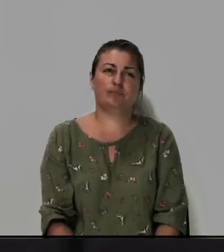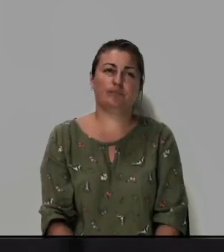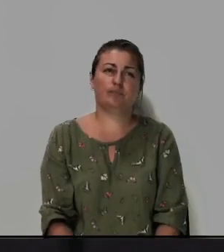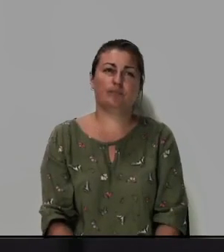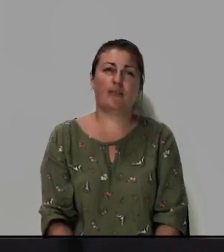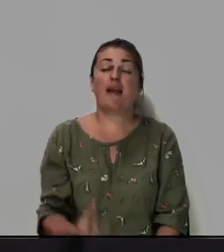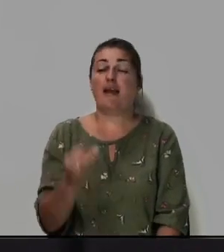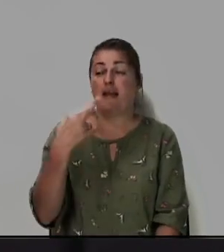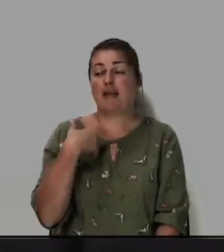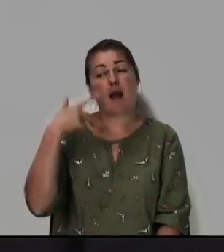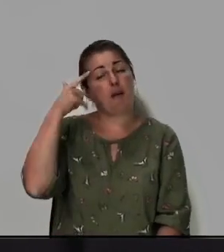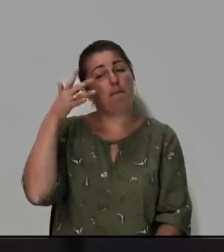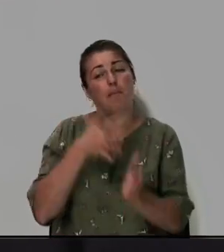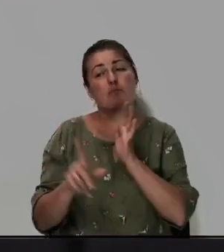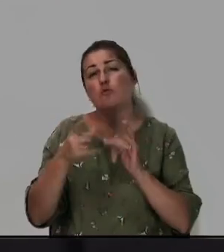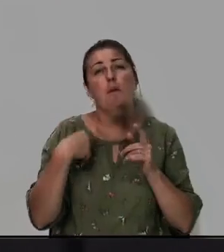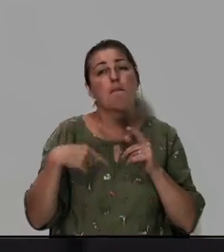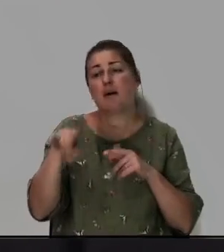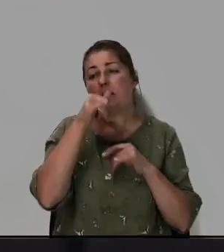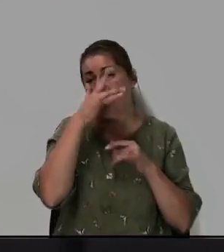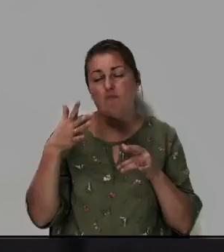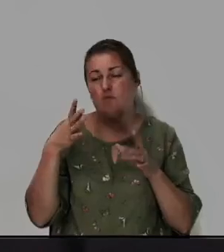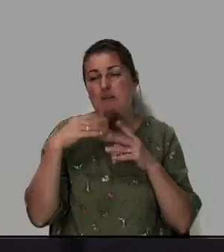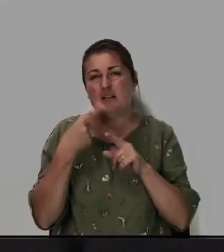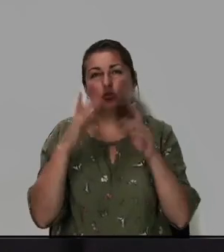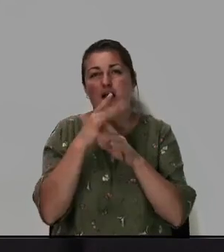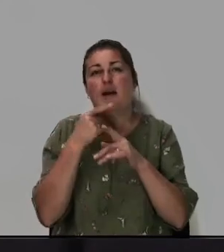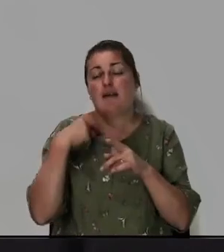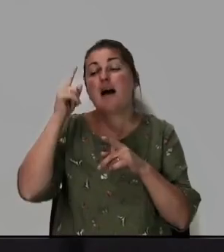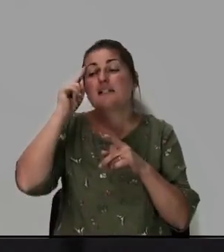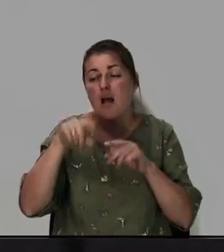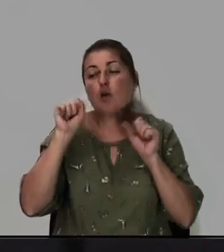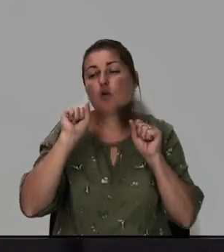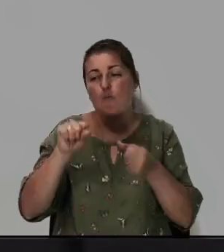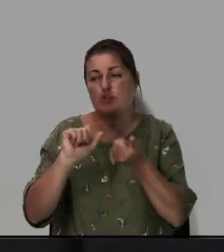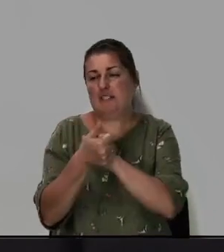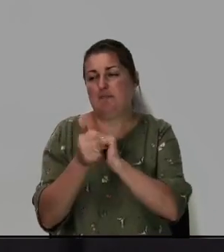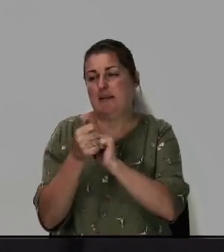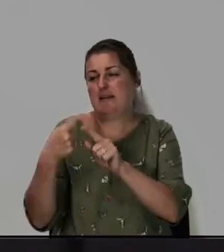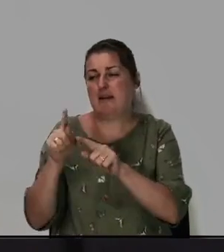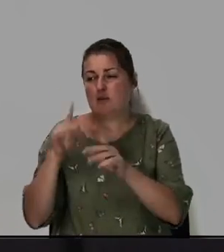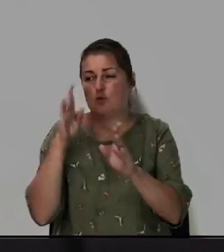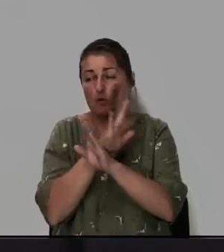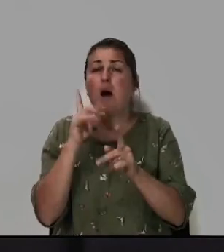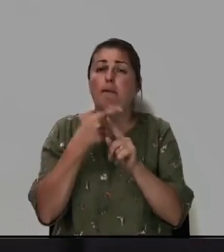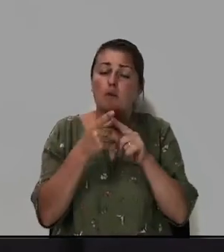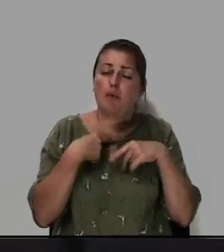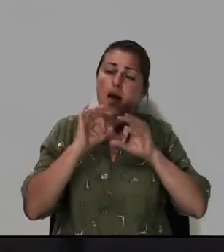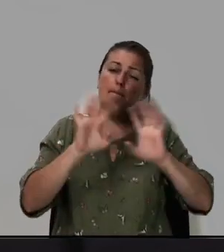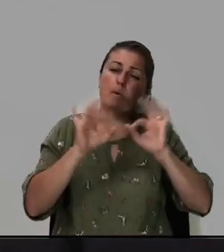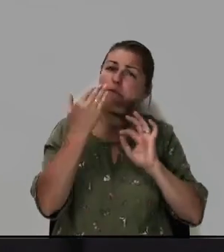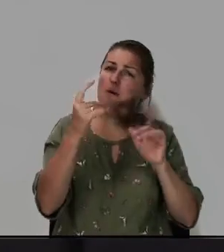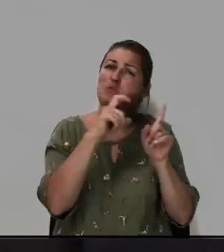И я понимаю, что мы не можем изменить эти судьбы. Я знал, кто может изменить их. Поэтому я проповедовал вам